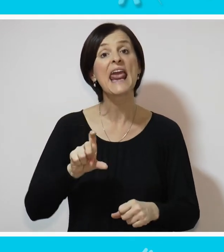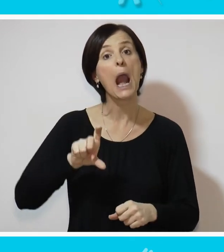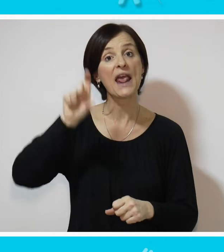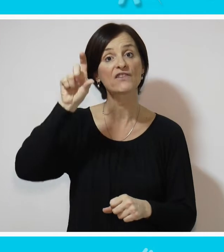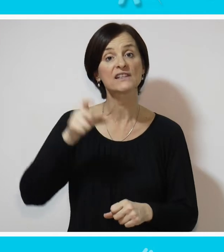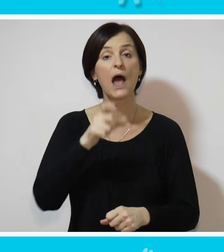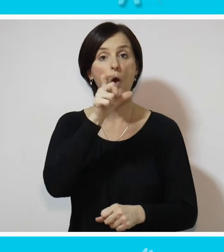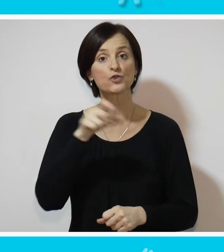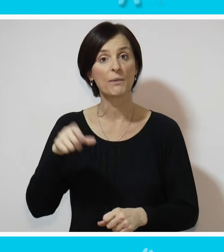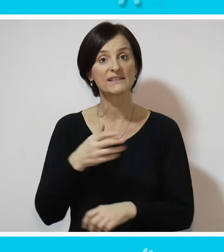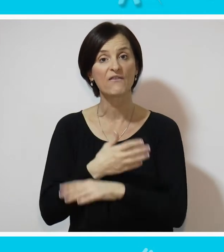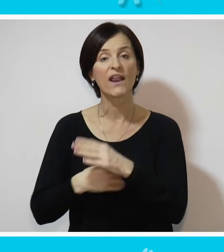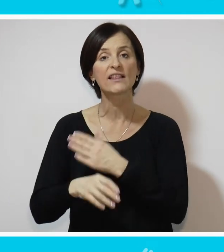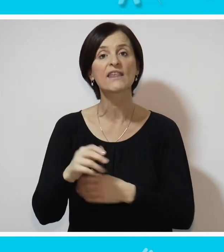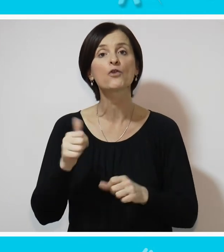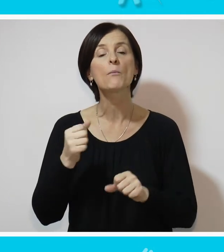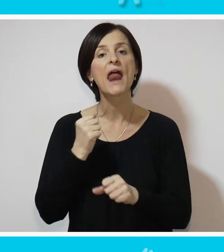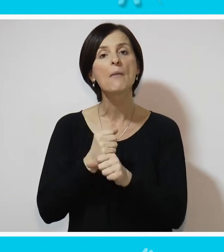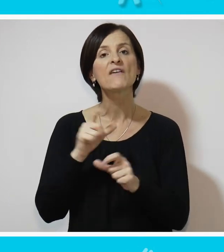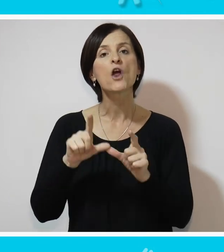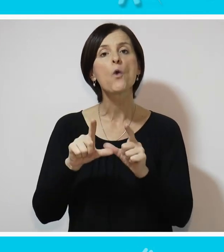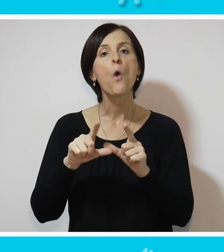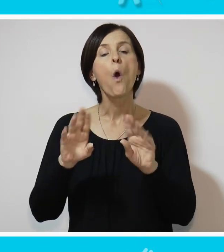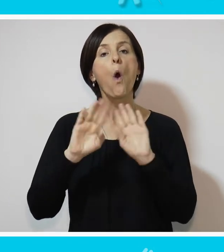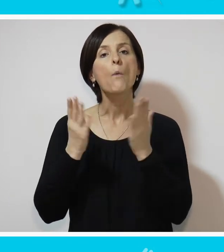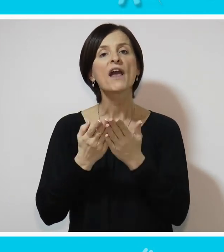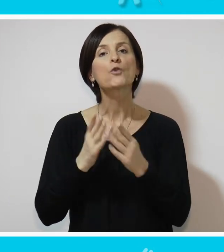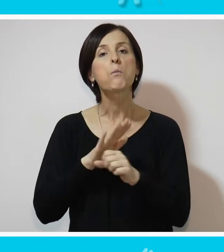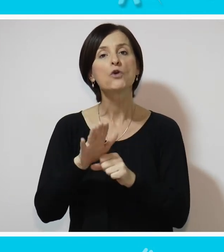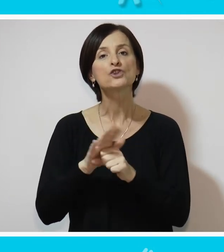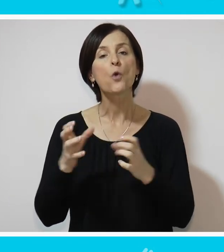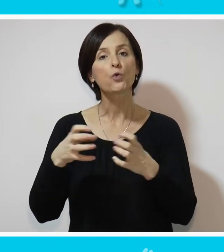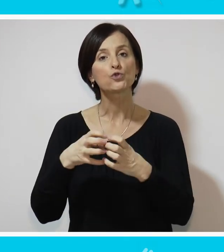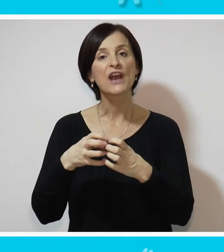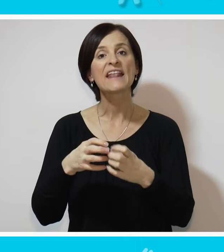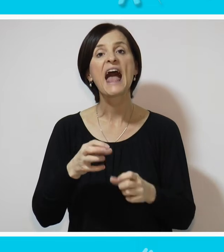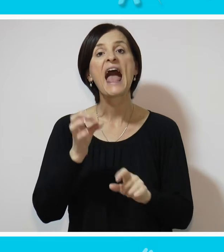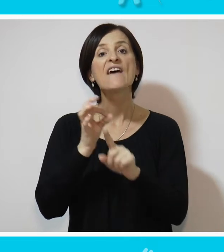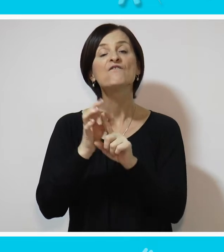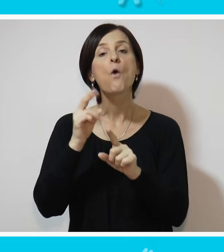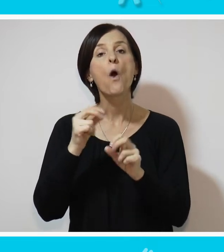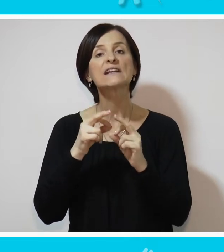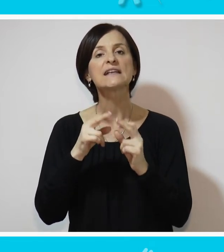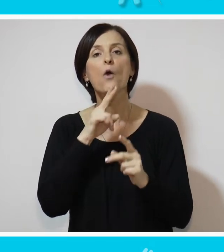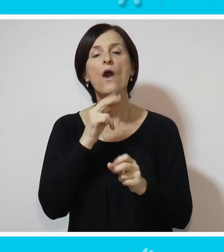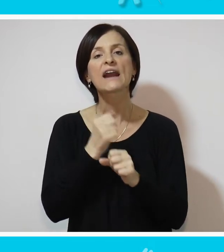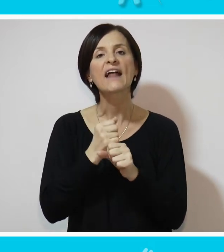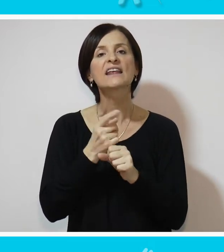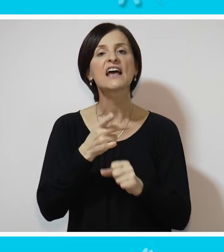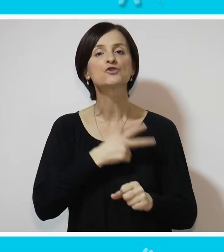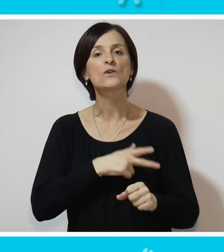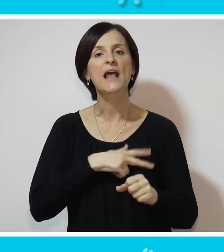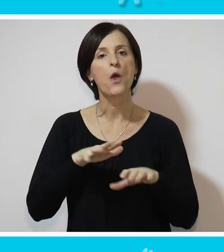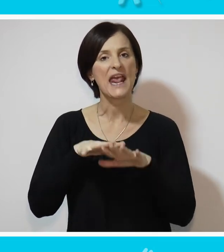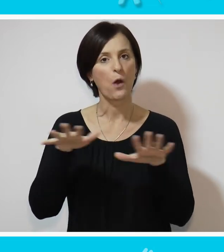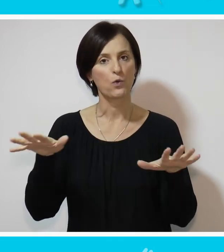Jedini lift za osobe sa invaliditetom postavljen je u objektu požeškog udruženja Forca koje se bavi i